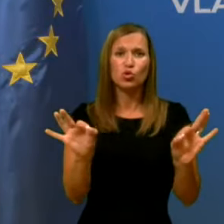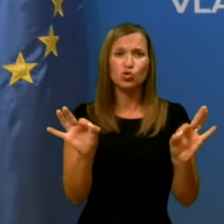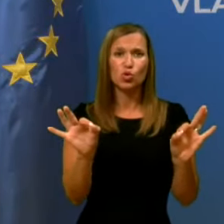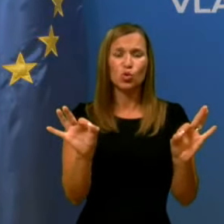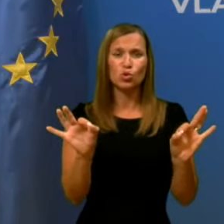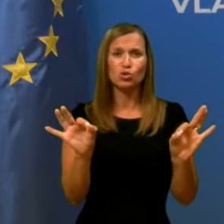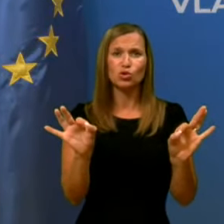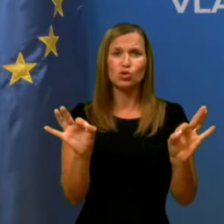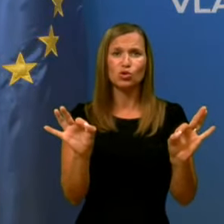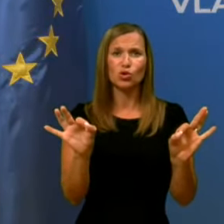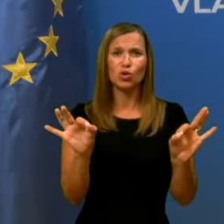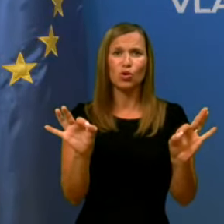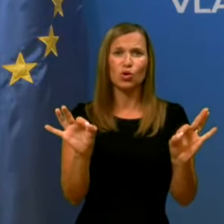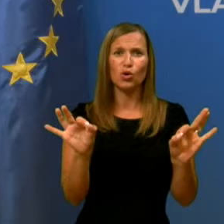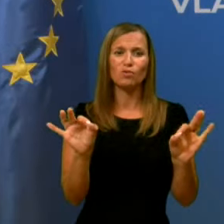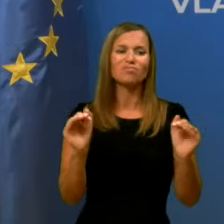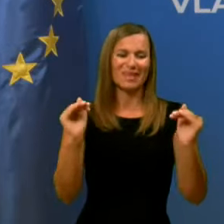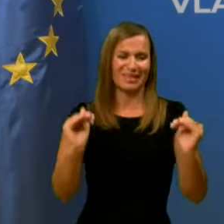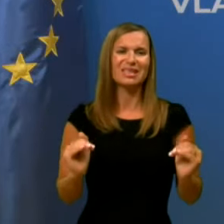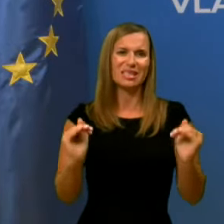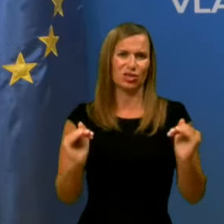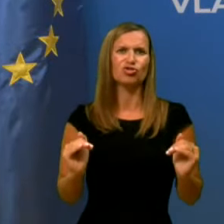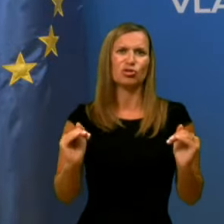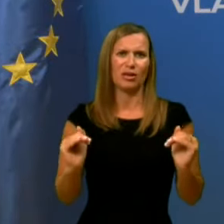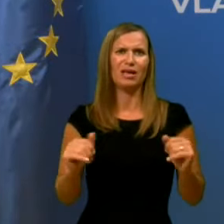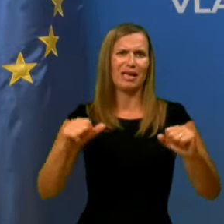pač, dajmo reči, nižji standard.